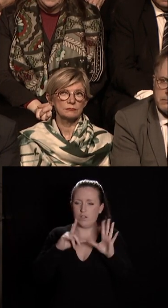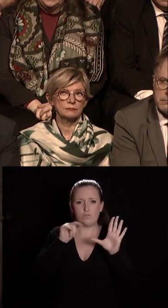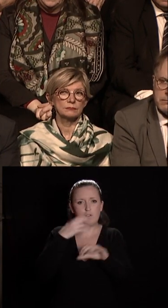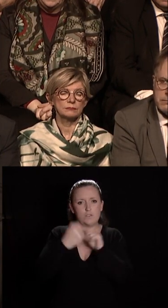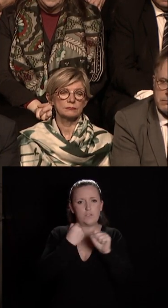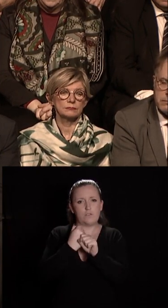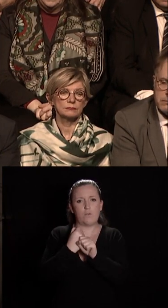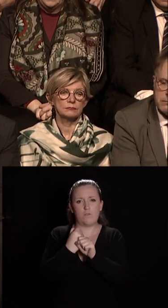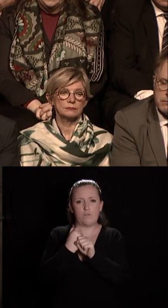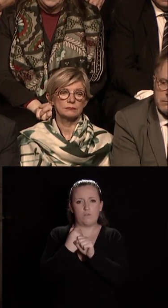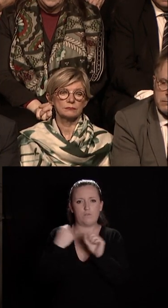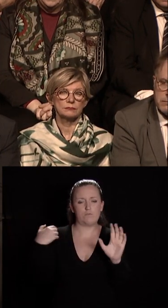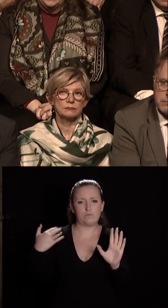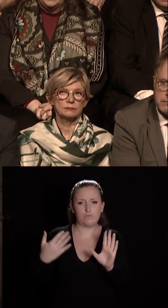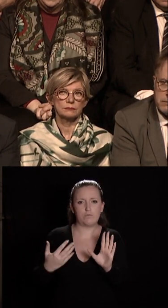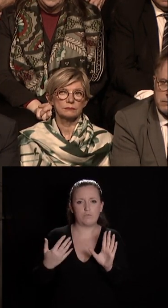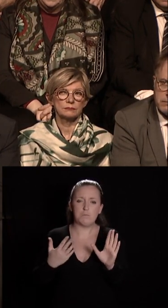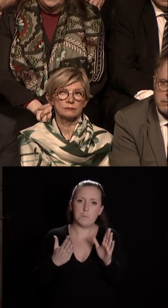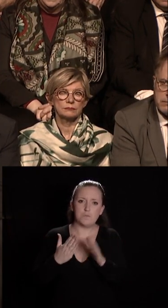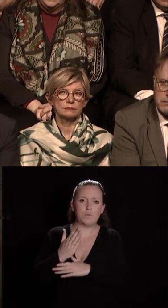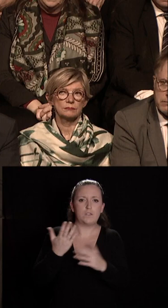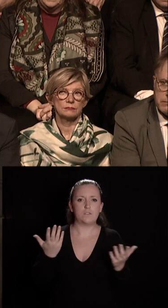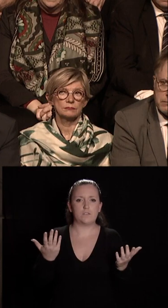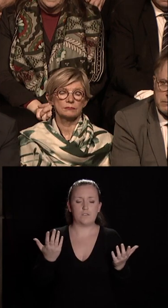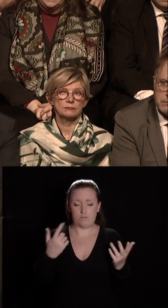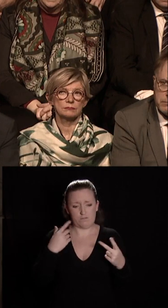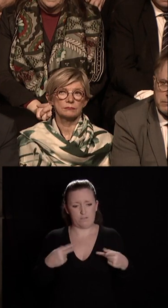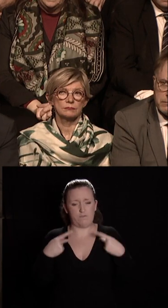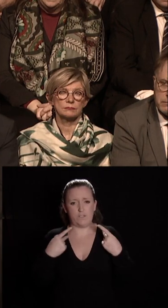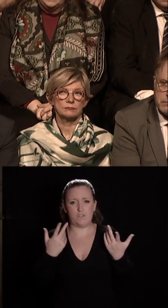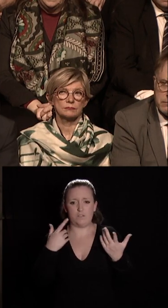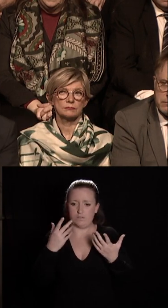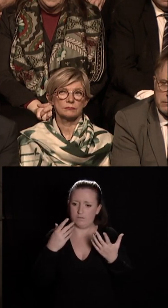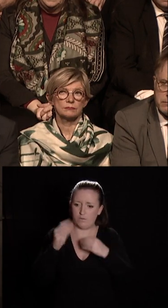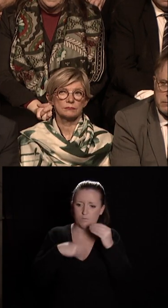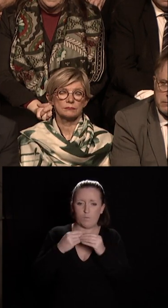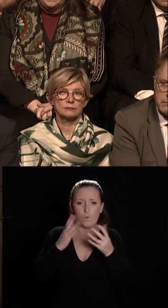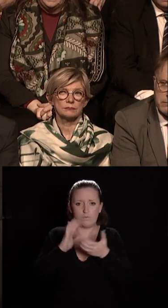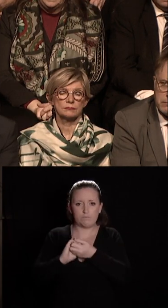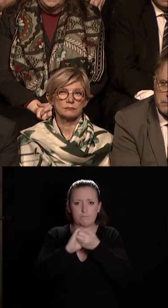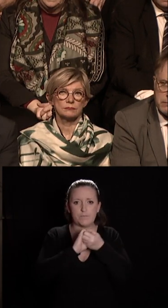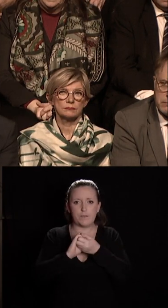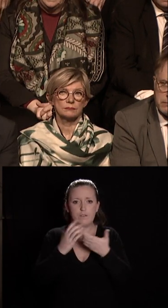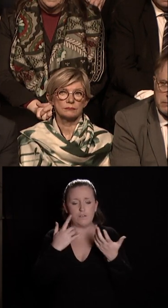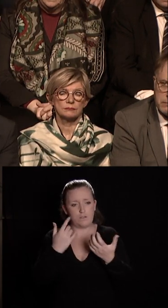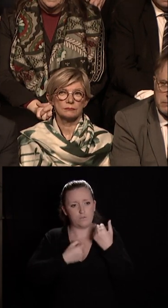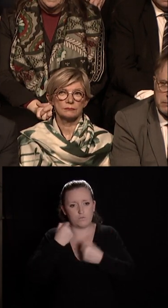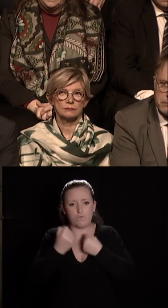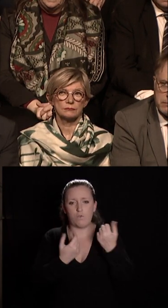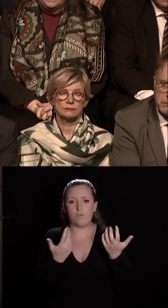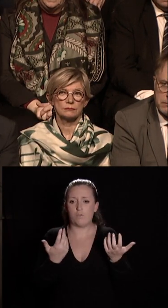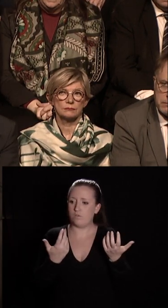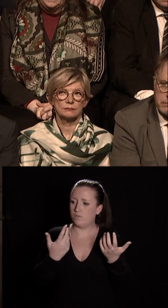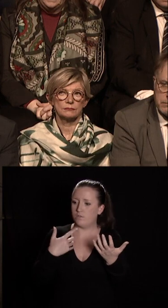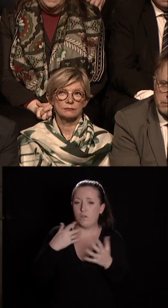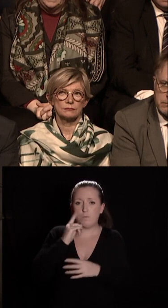voilà 70 ans et peut-être même un peu plus que nous vivons dans un monde de paix à l'abri des grandes souffrances que nos parents nos